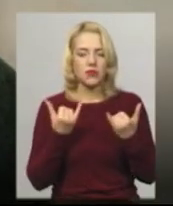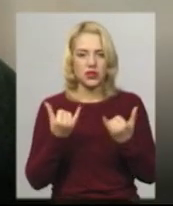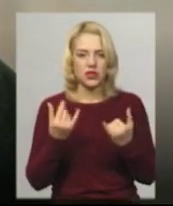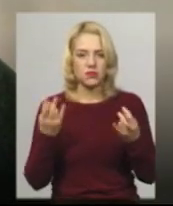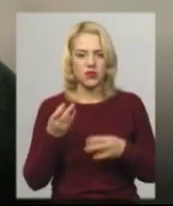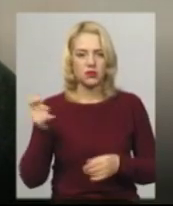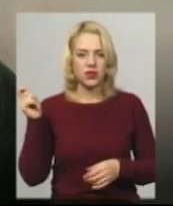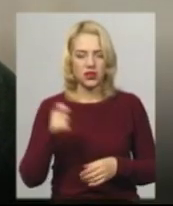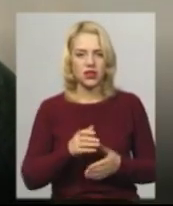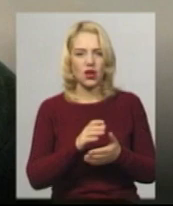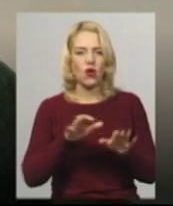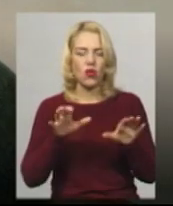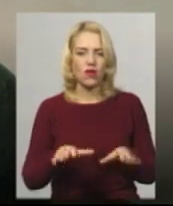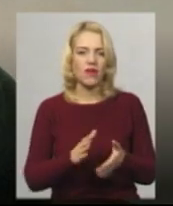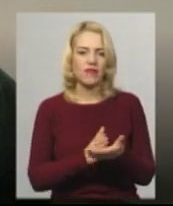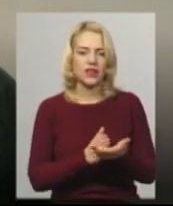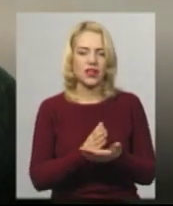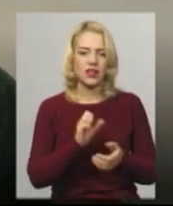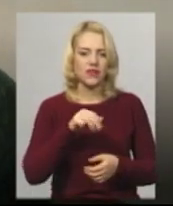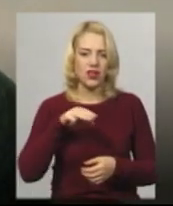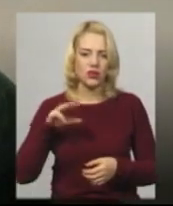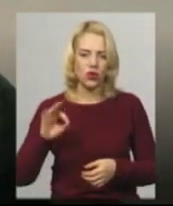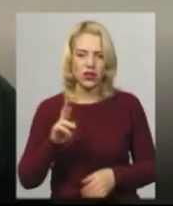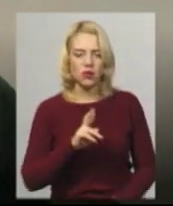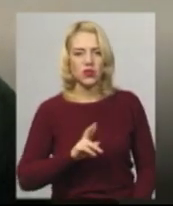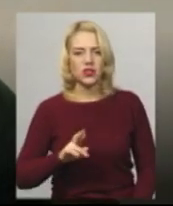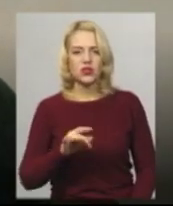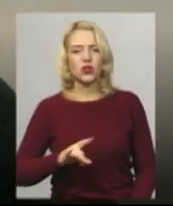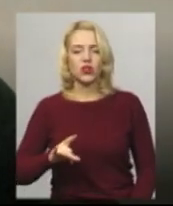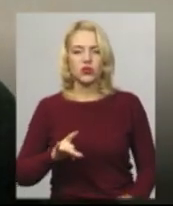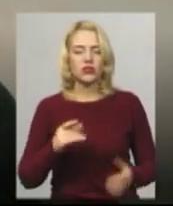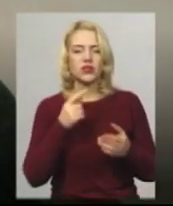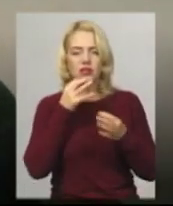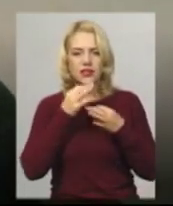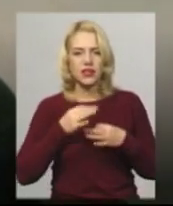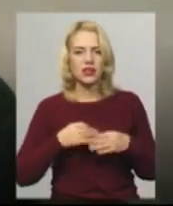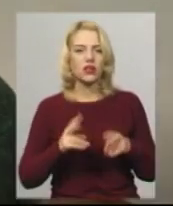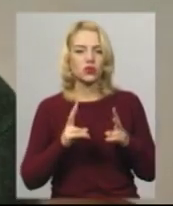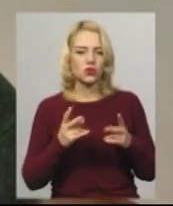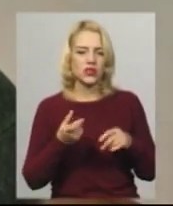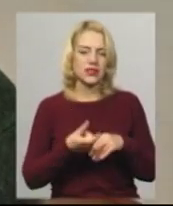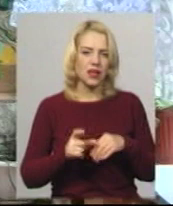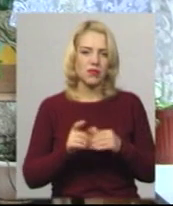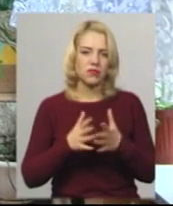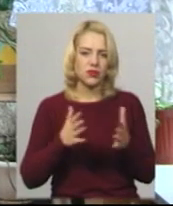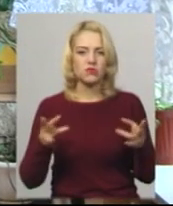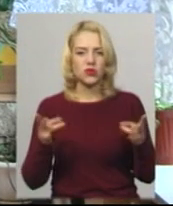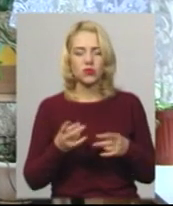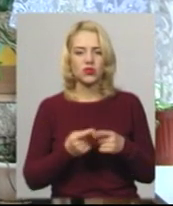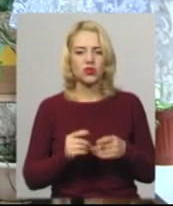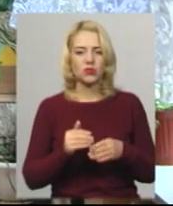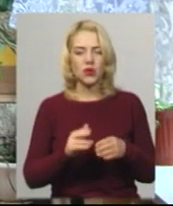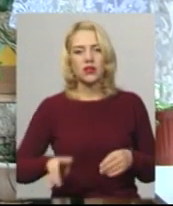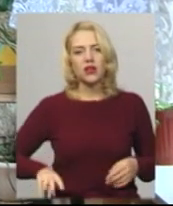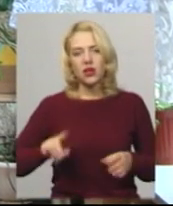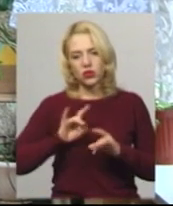ветеранів АТО в Ярмовнецький район і сказати, хто саме потребує такої допомоги. Директор каже,